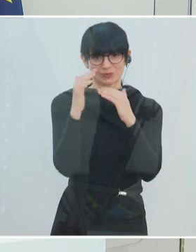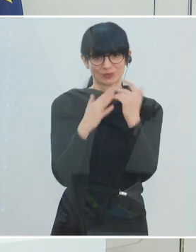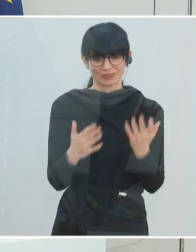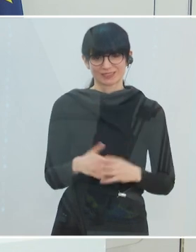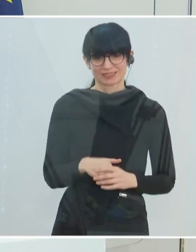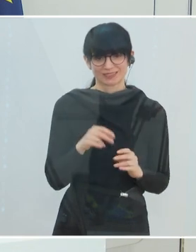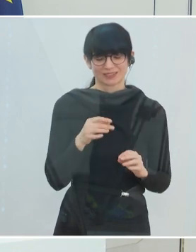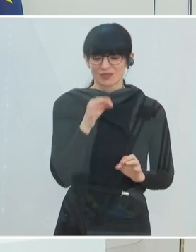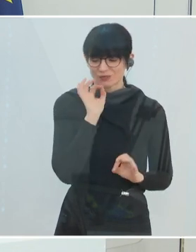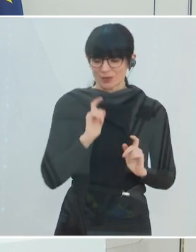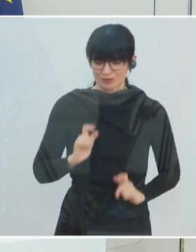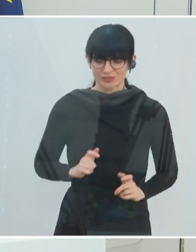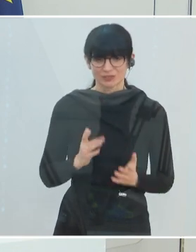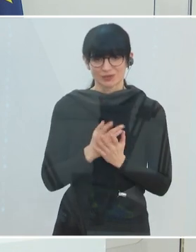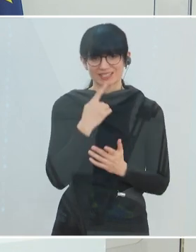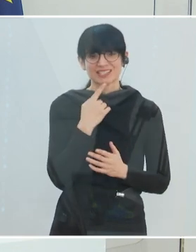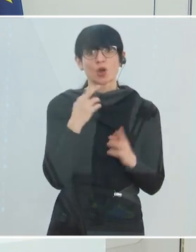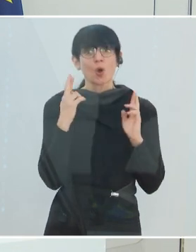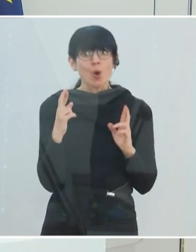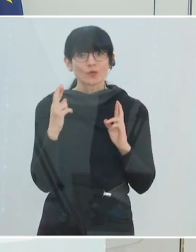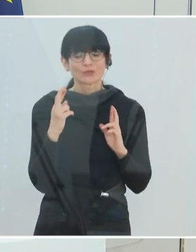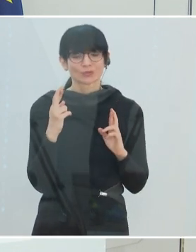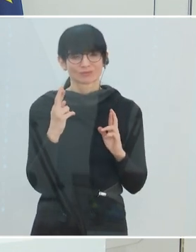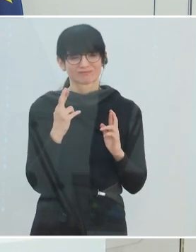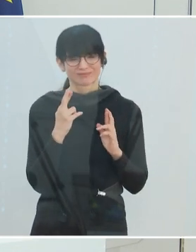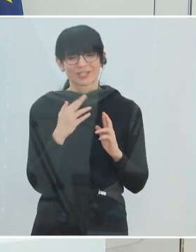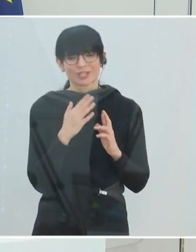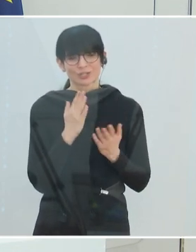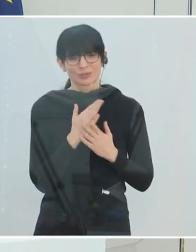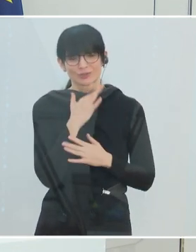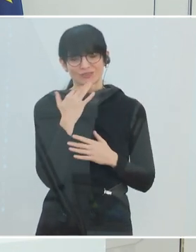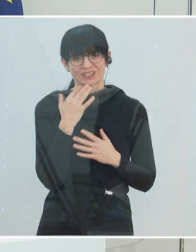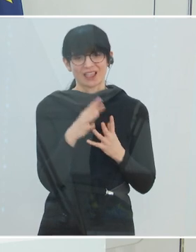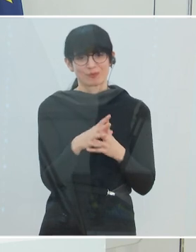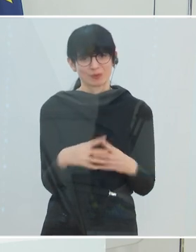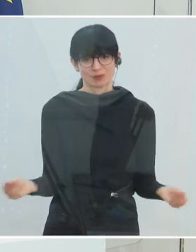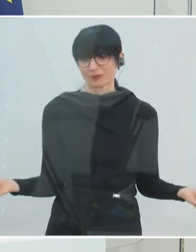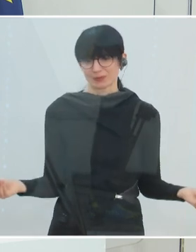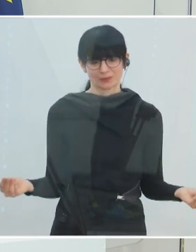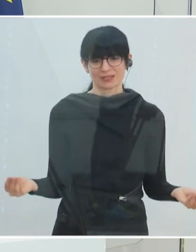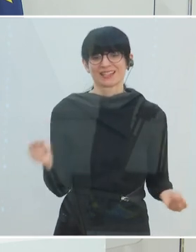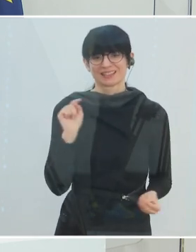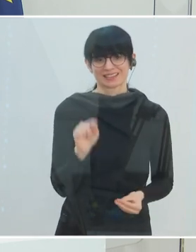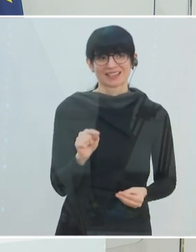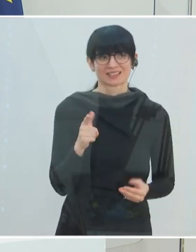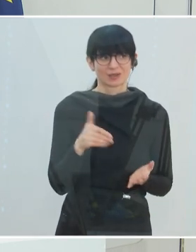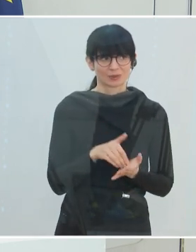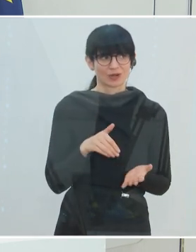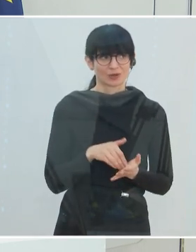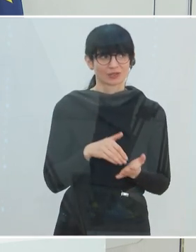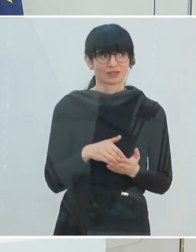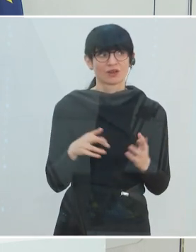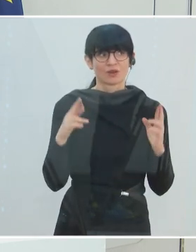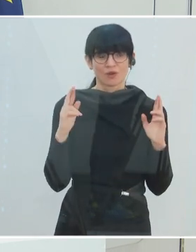Frau Professor hat es schon zuerst gesagt, die Hoffnung ist vielen heute abhandengekommen. Und das brauchen wir. Wir brauchen diese